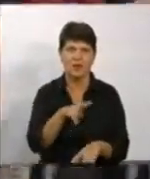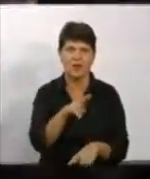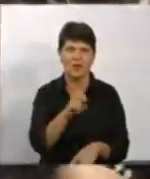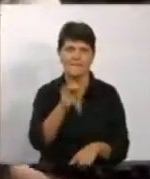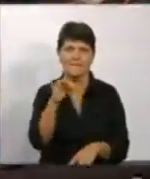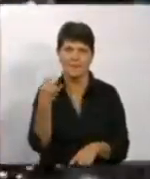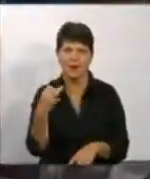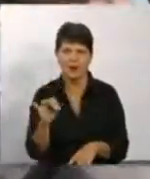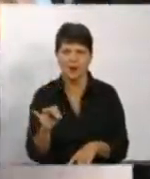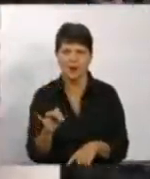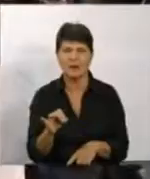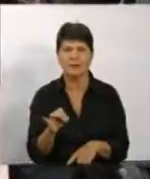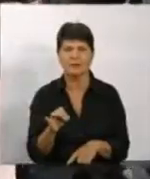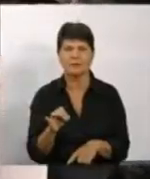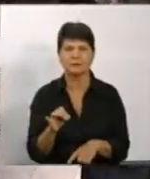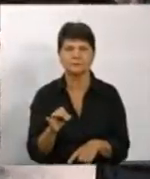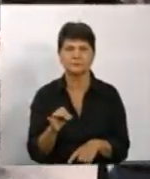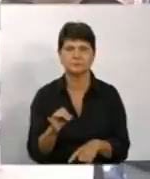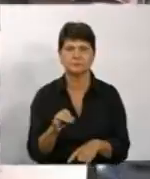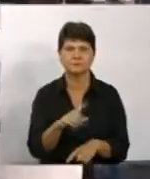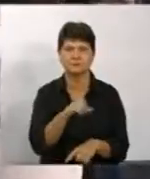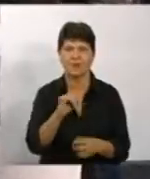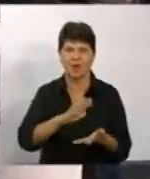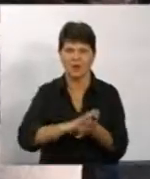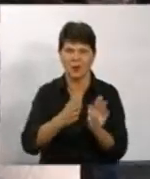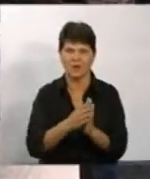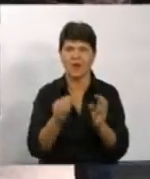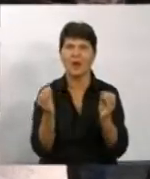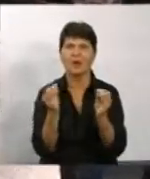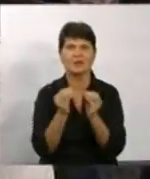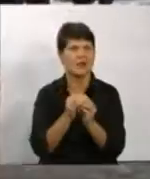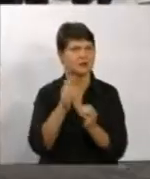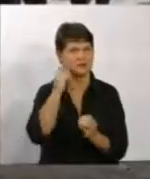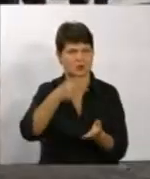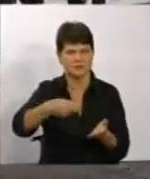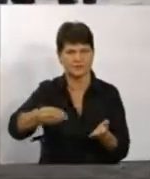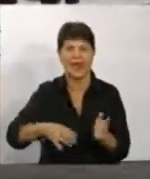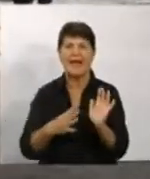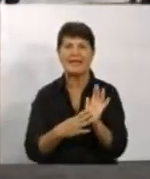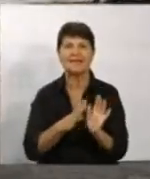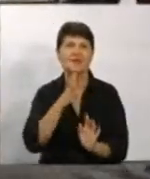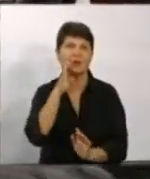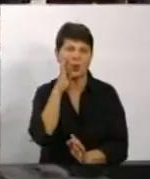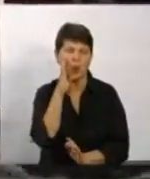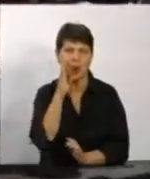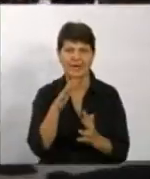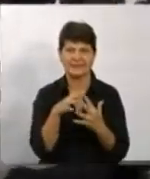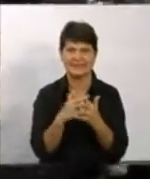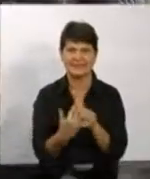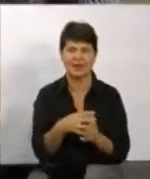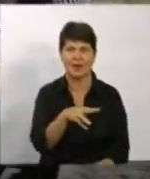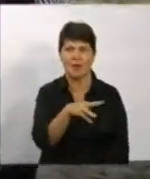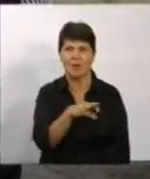бумаги по паях. Заключили договір на 10 років. З 9-ї ранку жителі села Морозівка перекрили вхід до